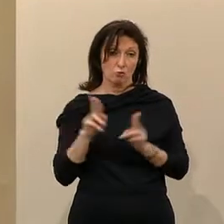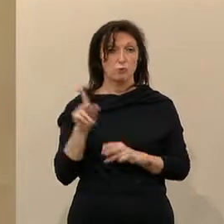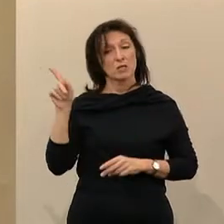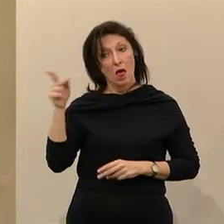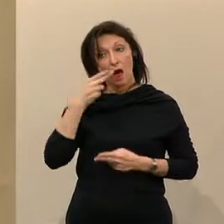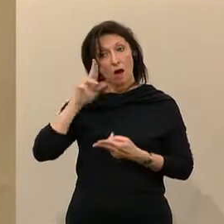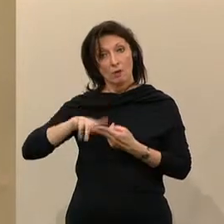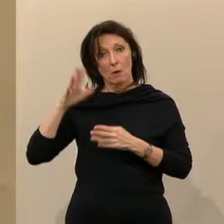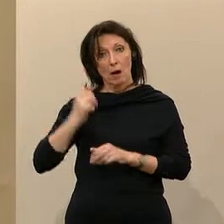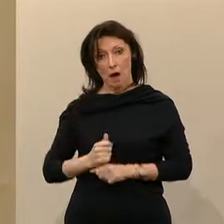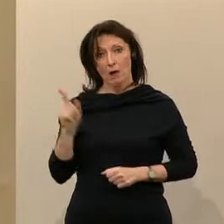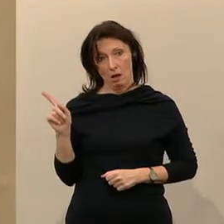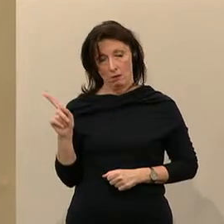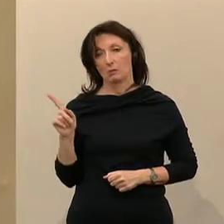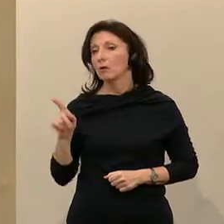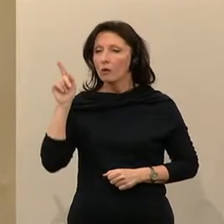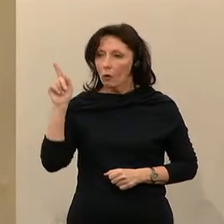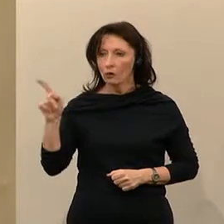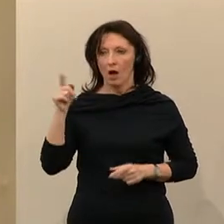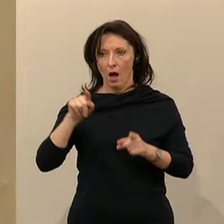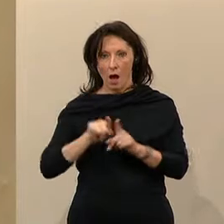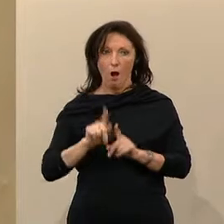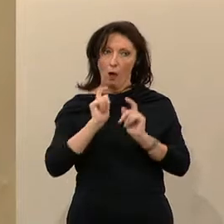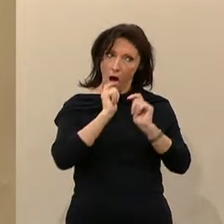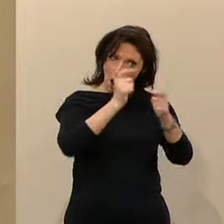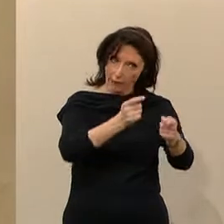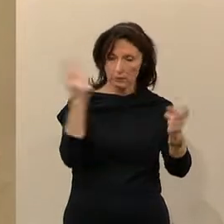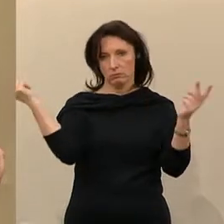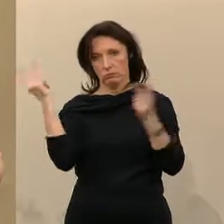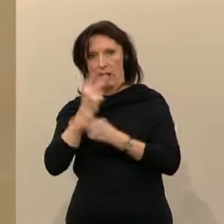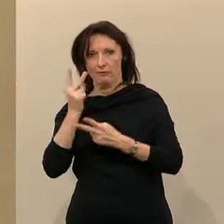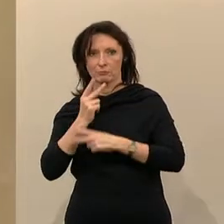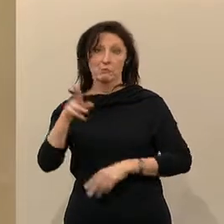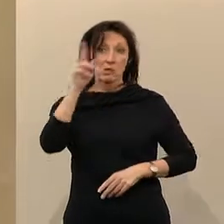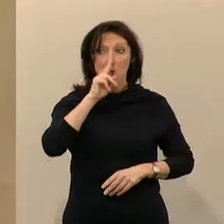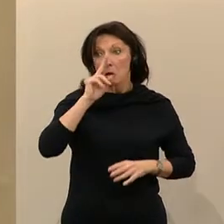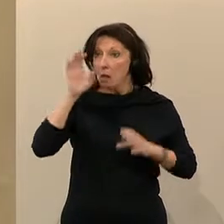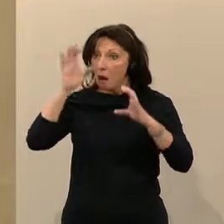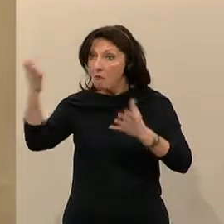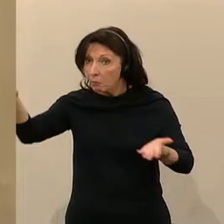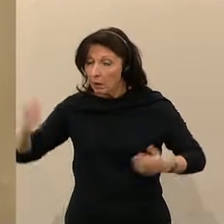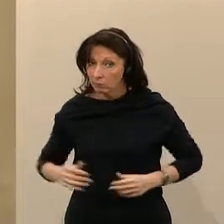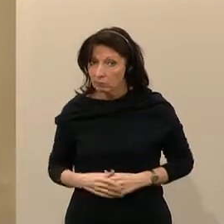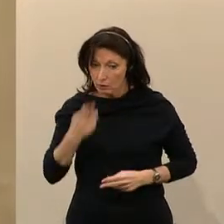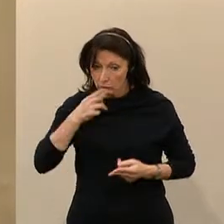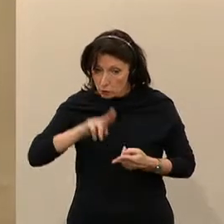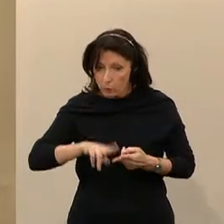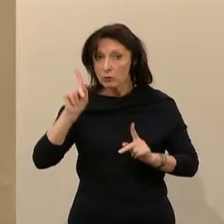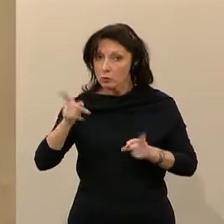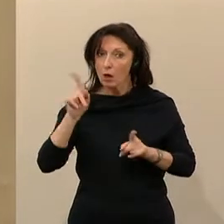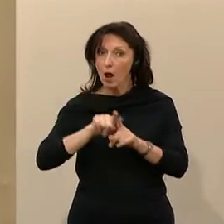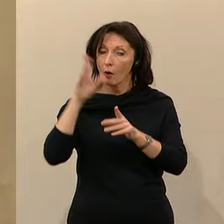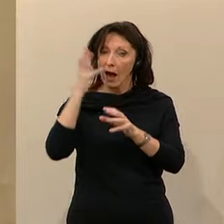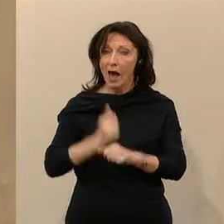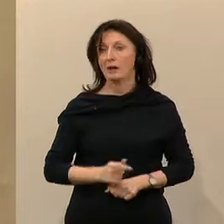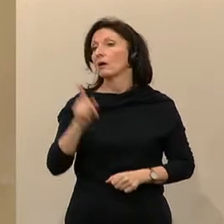hält und dementsprechend auch einem dementsprechenden Antrag zustimmt. Liebe ÖVP, stehen Sie zu Ihrem Wort. Machen Sie nicht die Mauer für